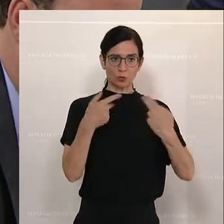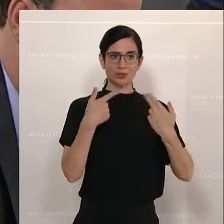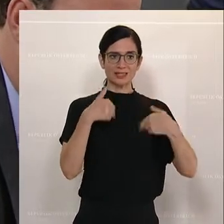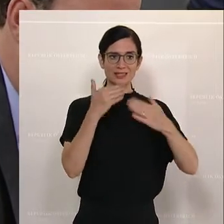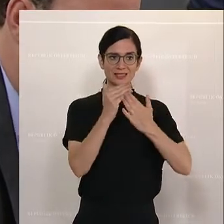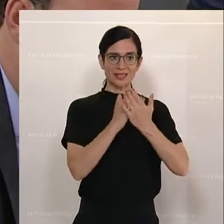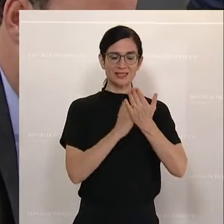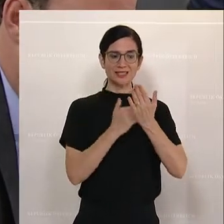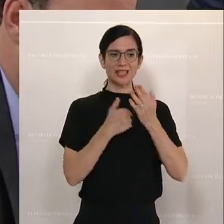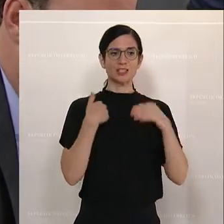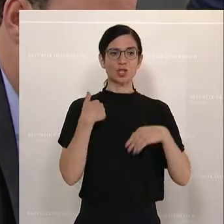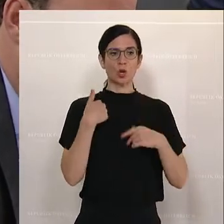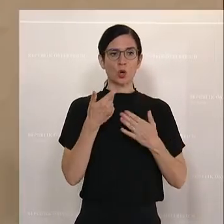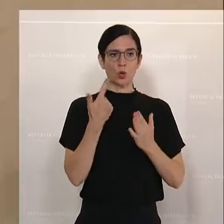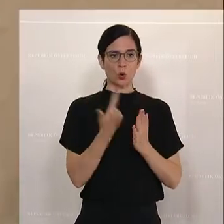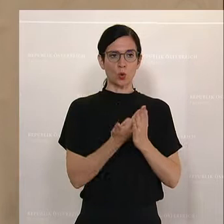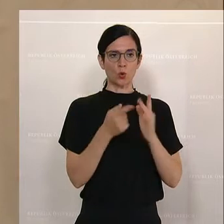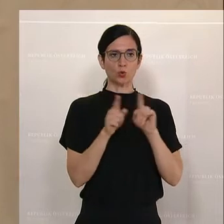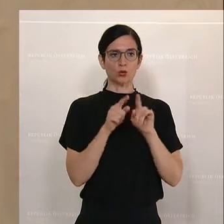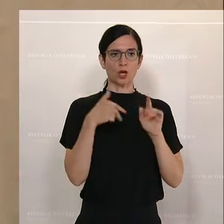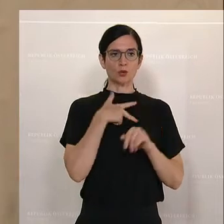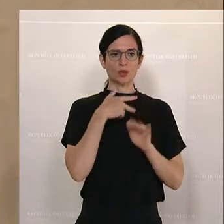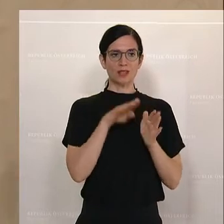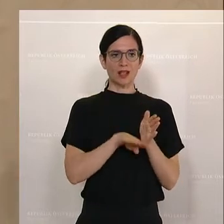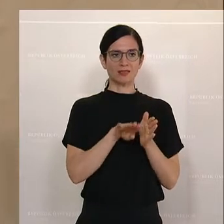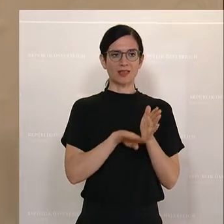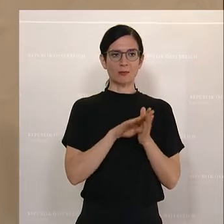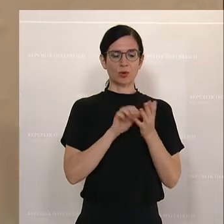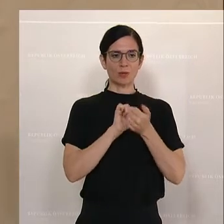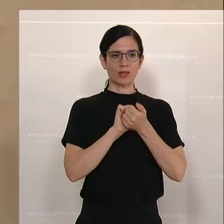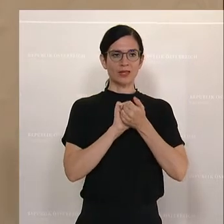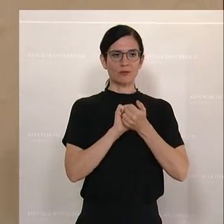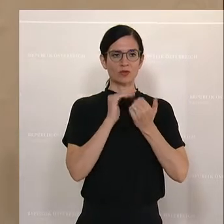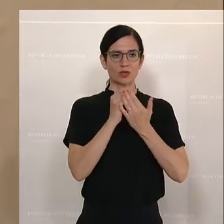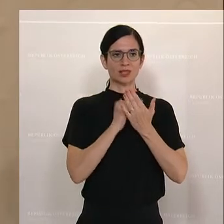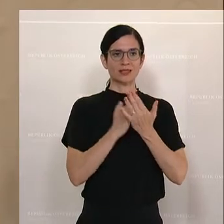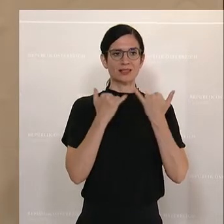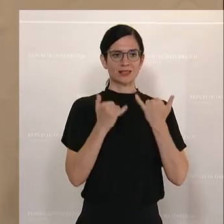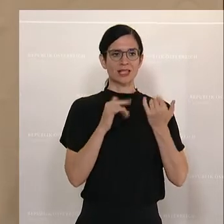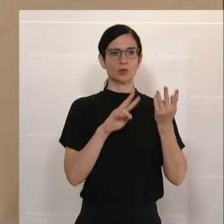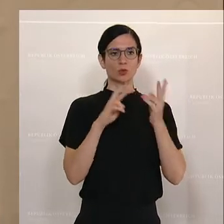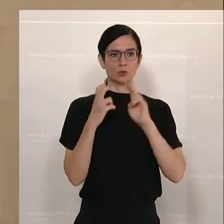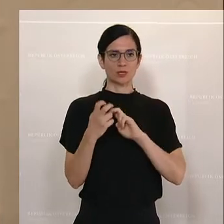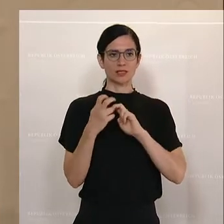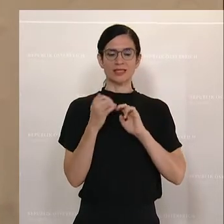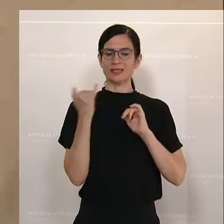Lohn- und Sozialdumpingbekämpfungsgesetz, auch umgesetzt im Rahmen der europäischen Richtlinie.